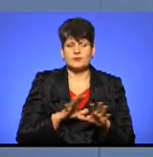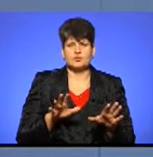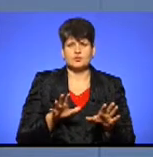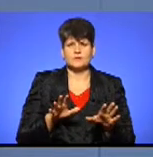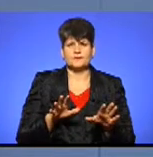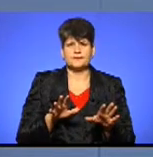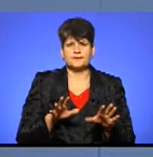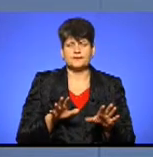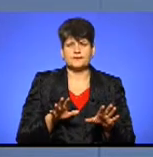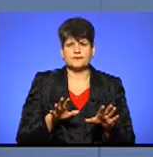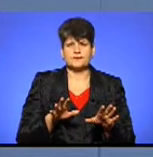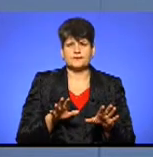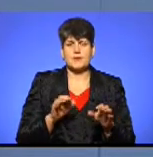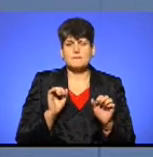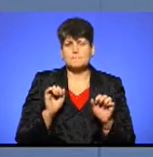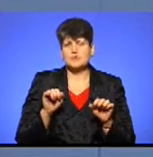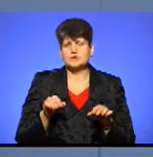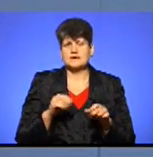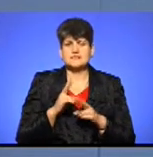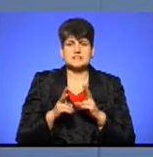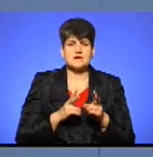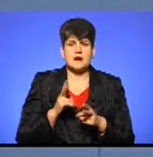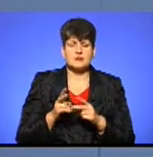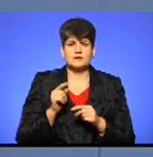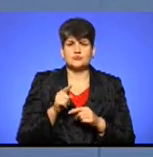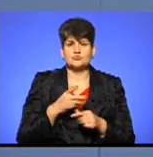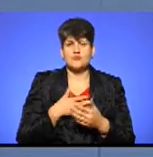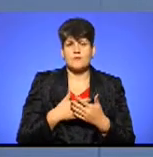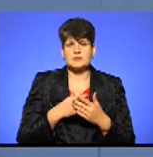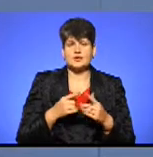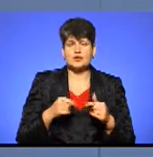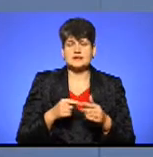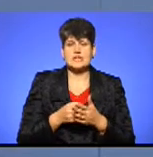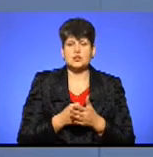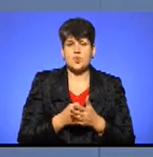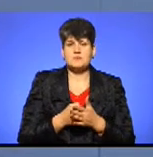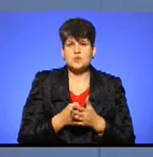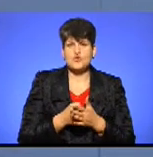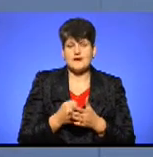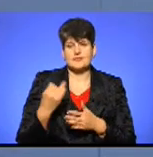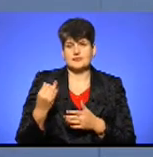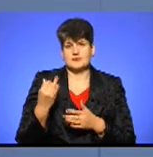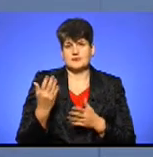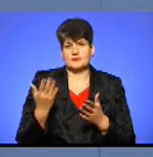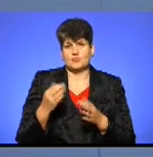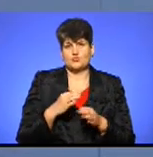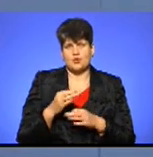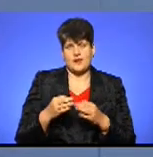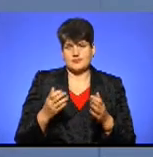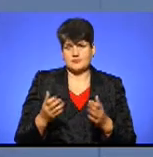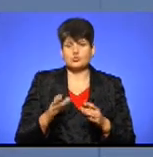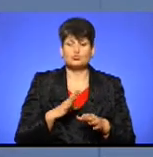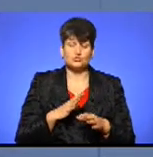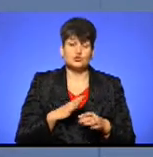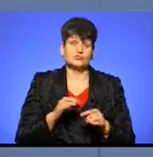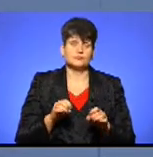можливих скарг для того, що якісь громадські організації лобіювали інтереси якихось проєктів. Тому було